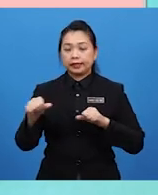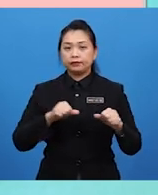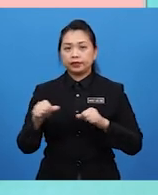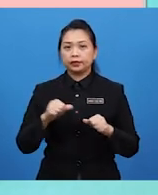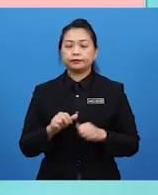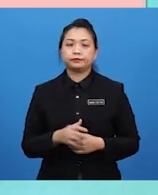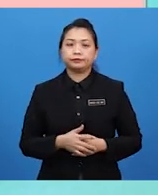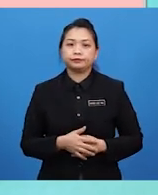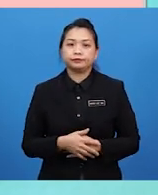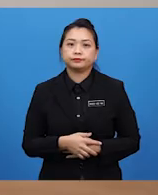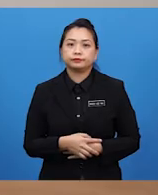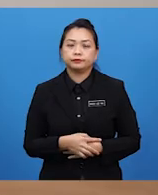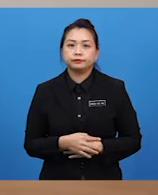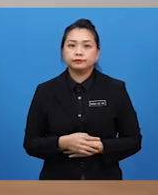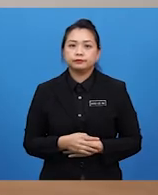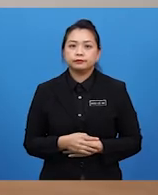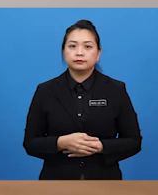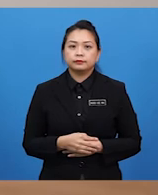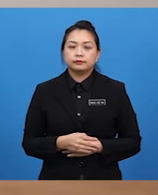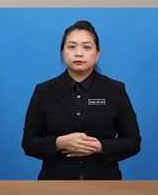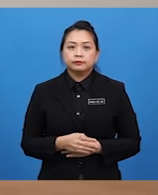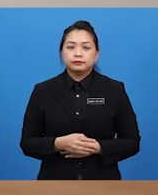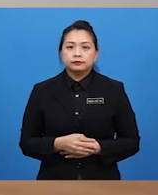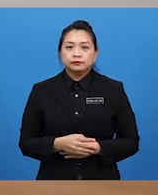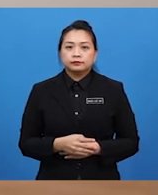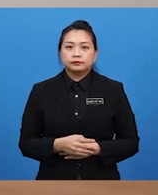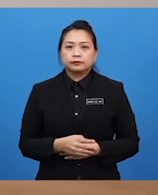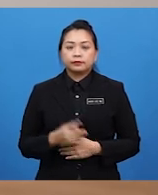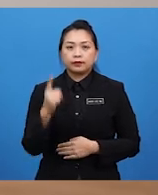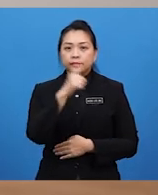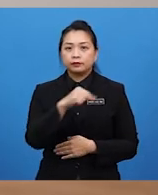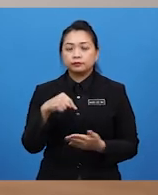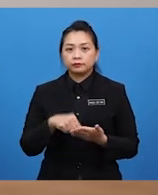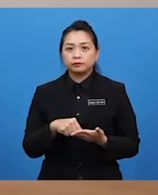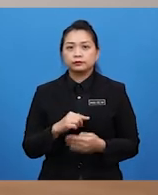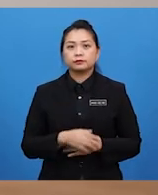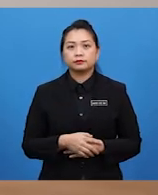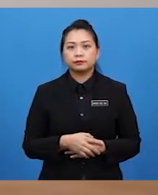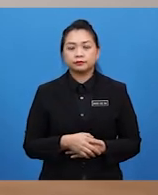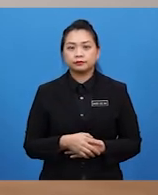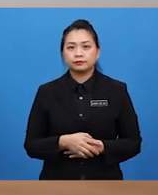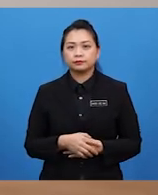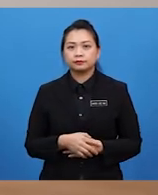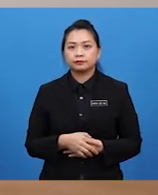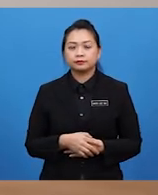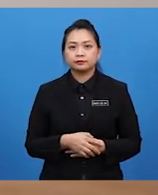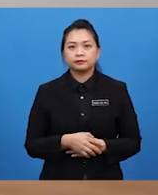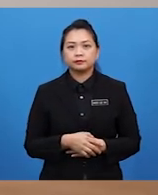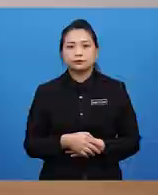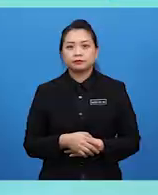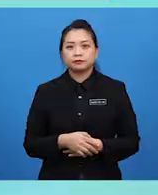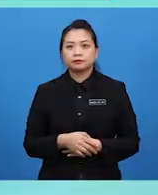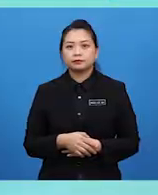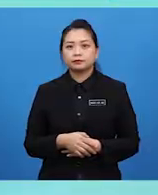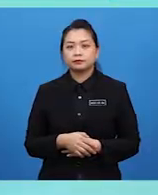kegiatan atau aktiviti. Betul, Cikgu Doys. Contoh yang kita hari ini dinaungi oleh Kementerian Pendidikan Malaysia.